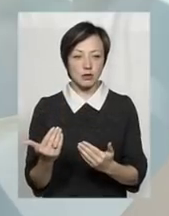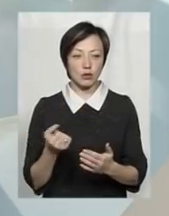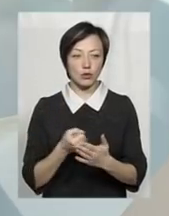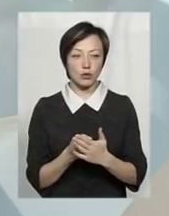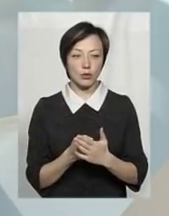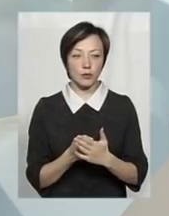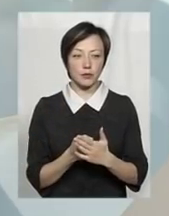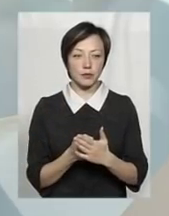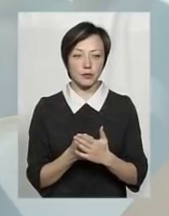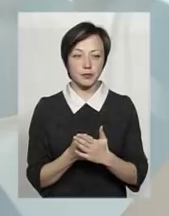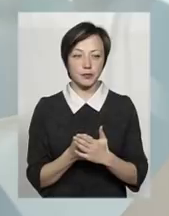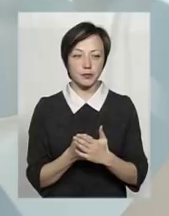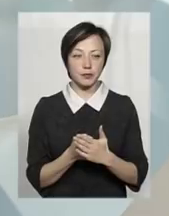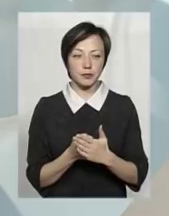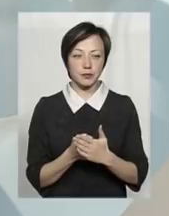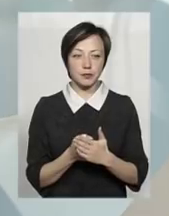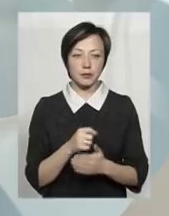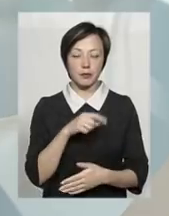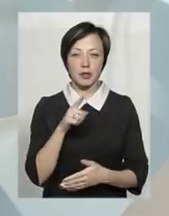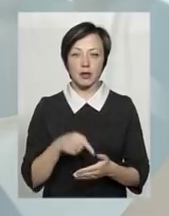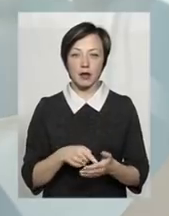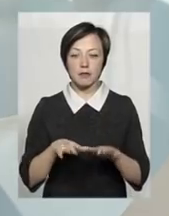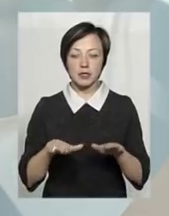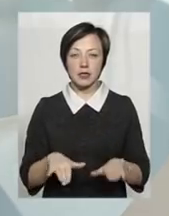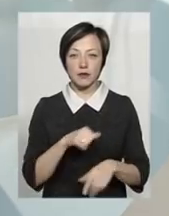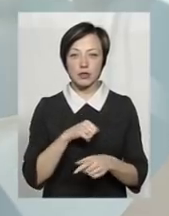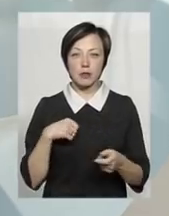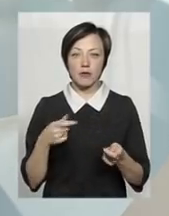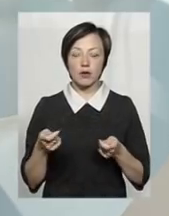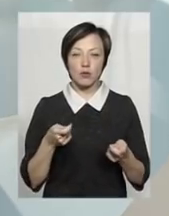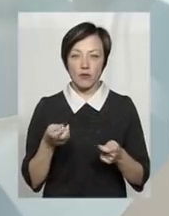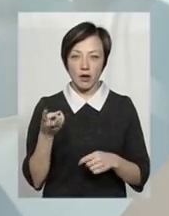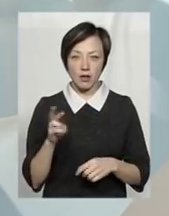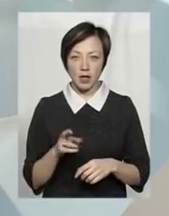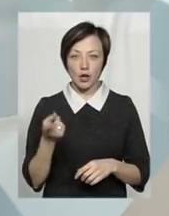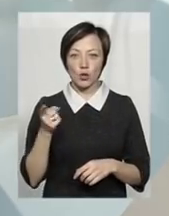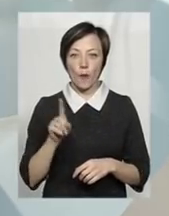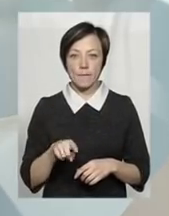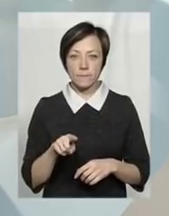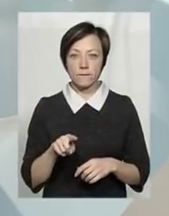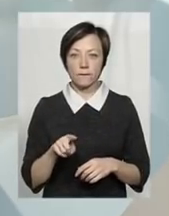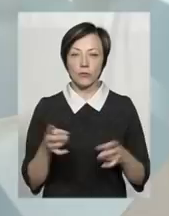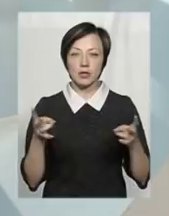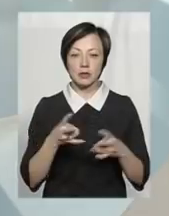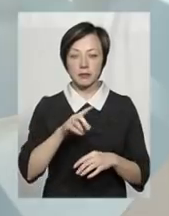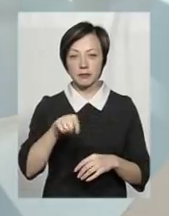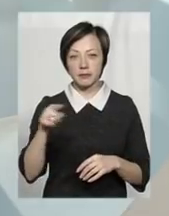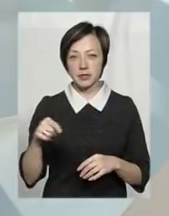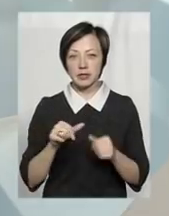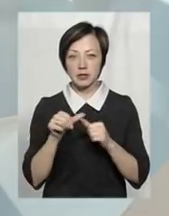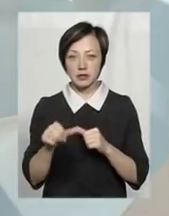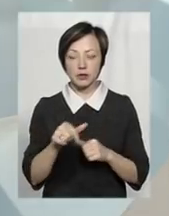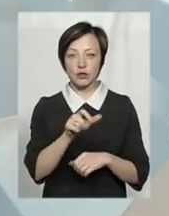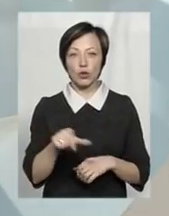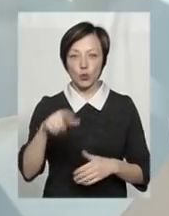питань органів місцевого самоврядування. Тому з них потрібно питати, тому що люди